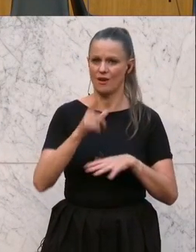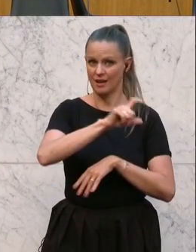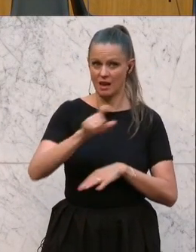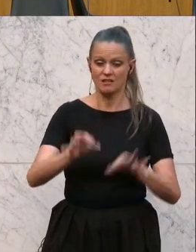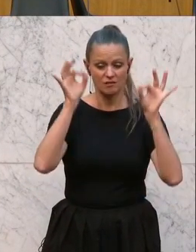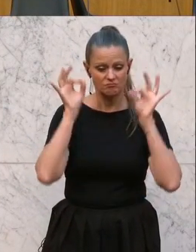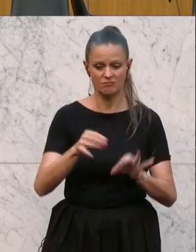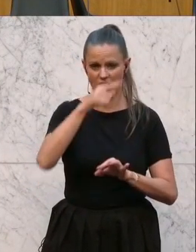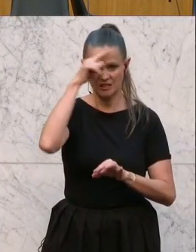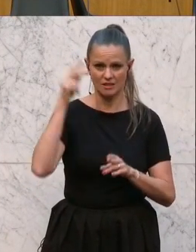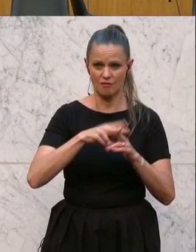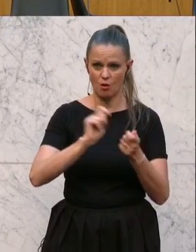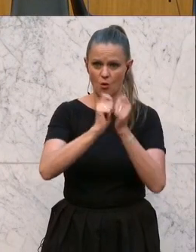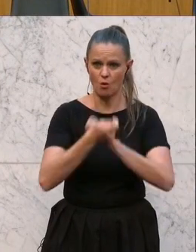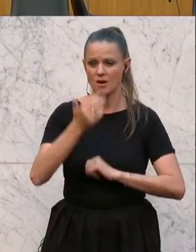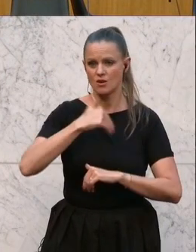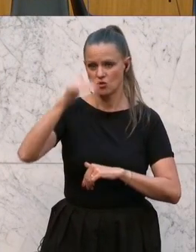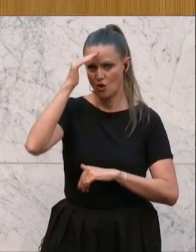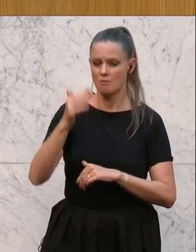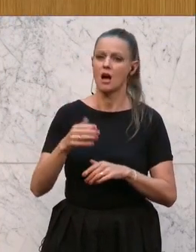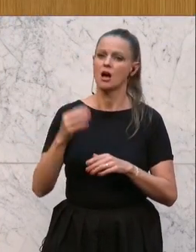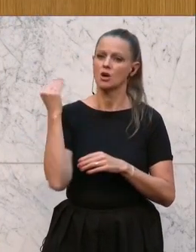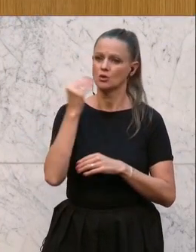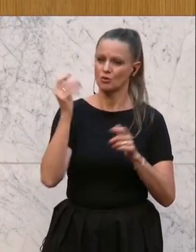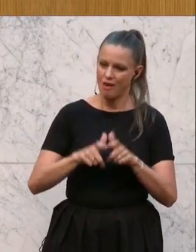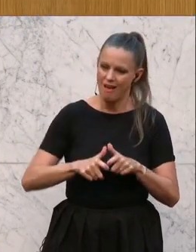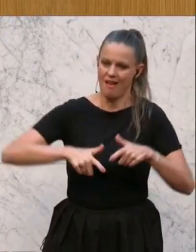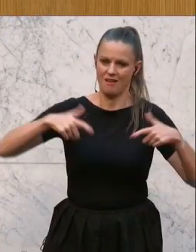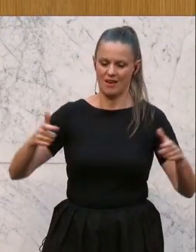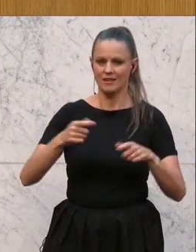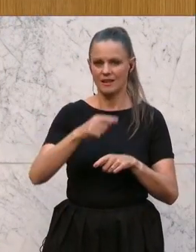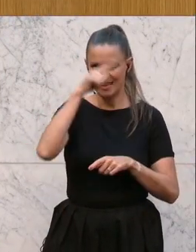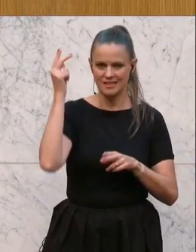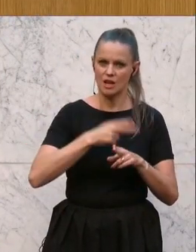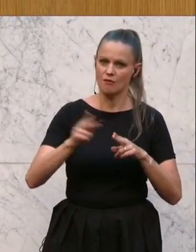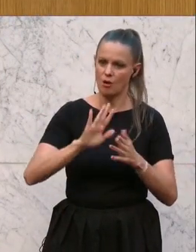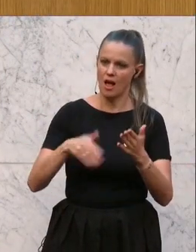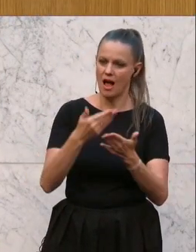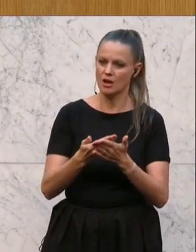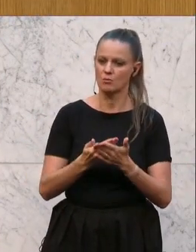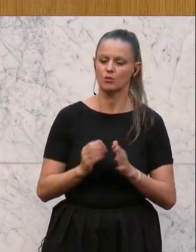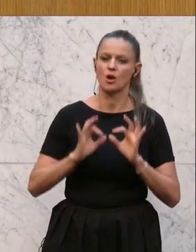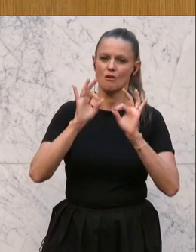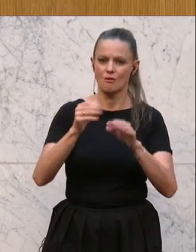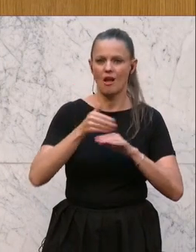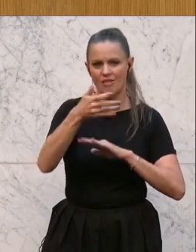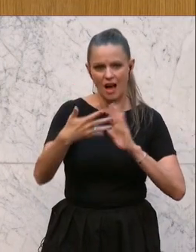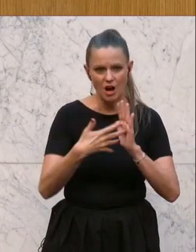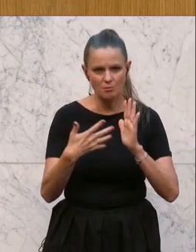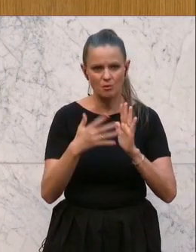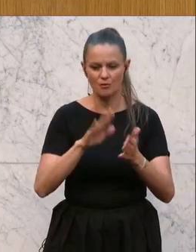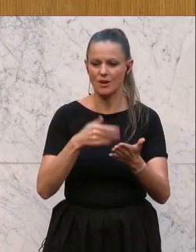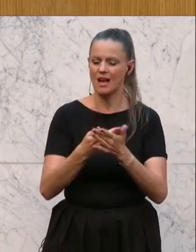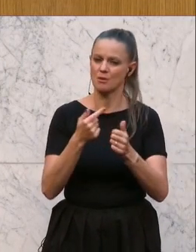Deutschförderung umgestellt wird, dass die Sommerschulen ausgebaut werden, um auch sinnvolle Angebote für die Vorbereitung, zum Beispiel für Nachprüfungen anzubieten.